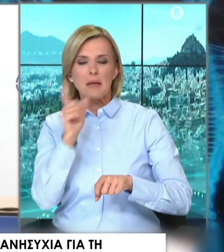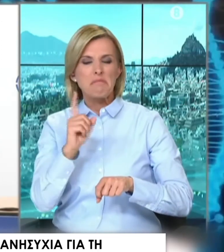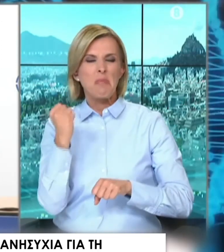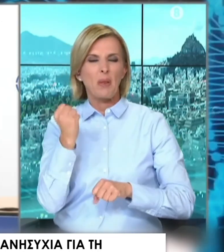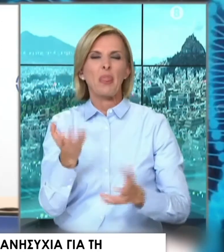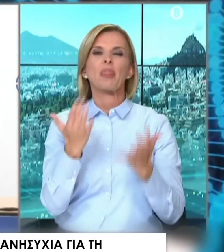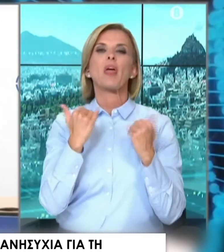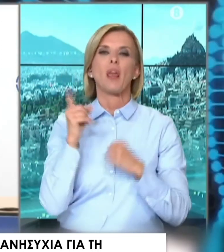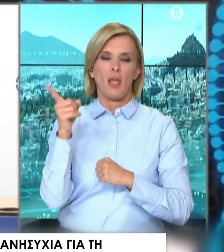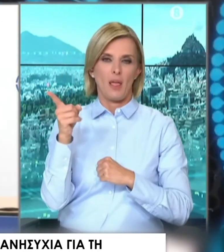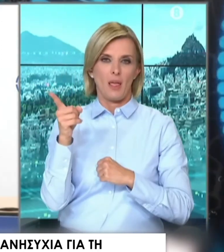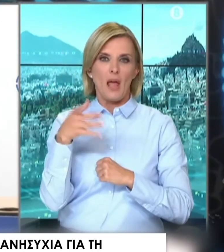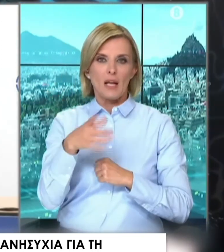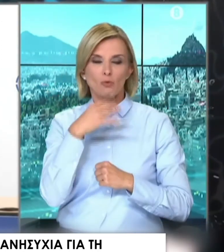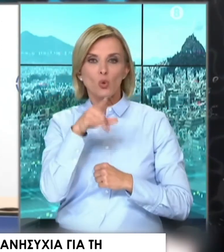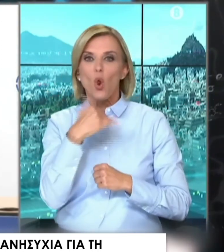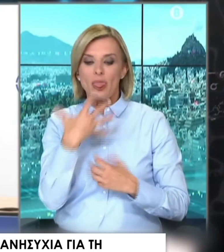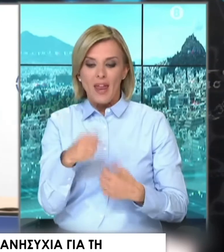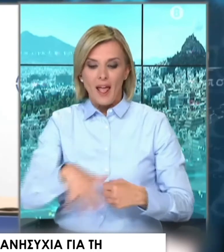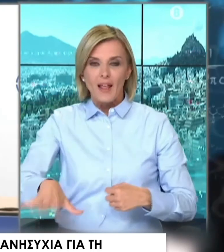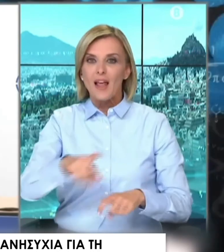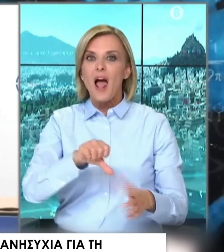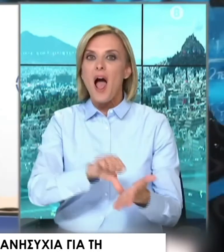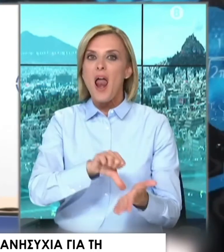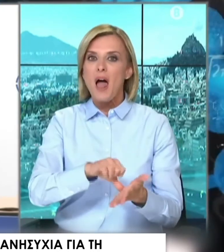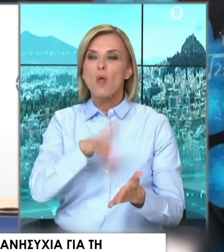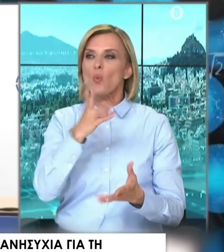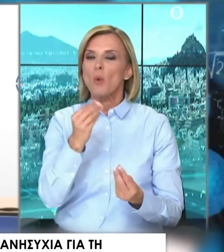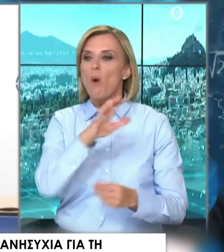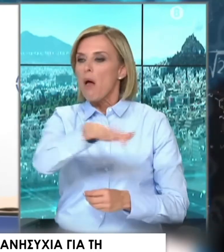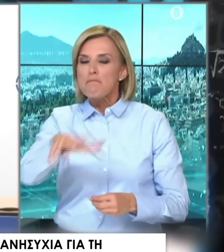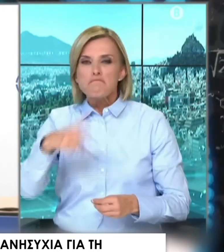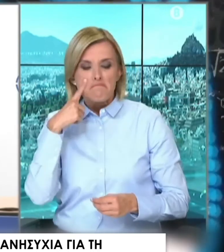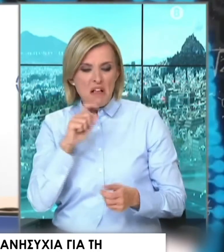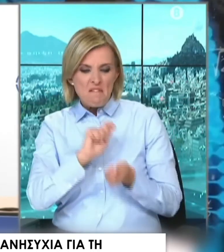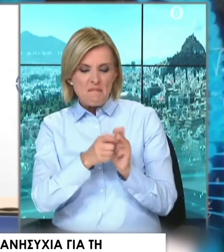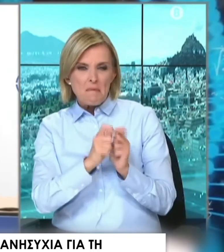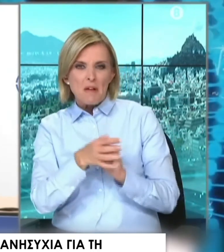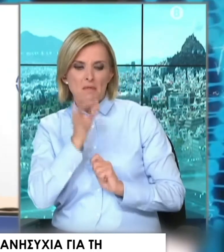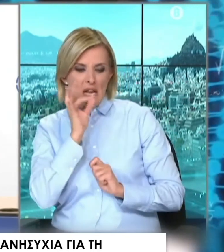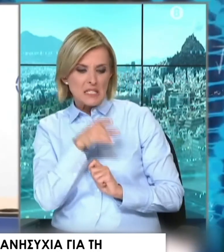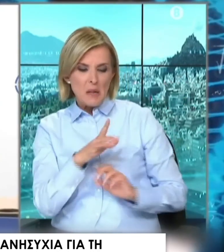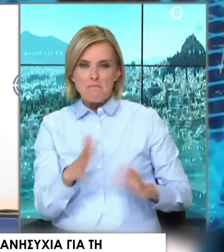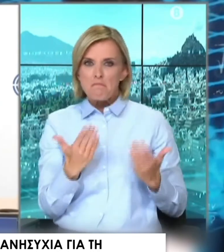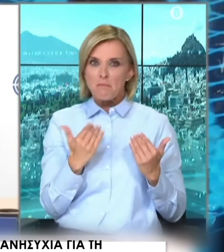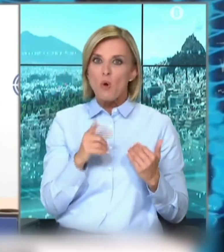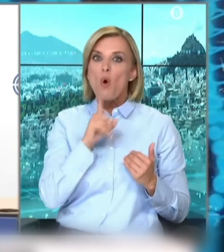έκτημα και γι' αυτό δεν την έχουμε δει να επικρατήσει σε αρκετά μέρη του κόσμου, όπως επικράτησε το στέλεχος Α.